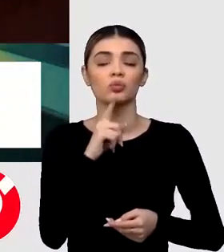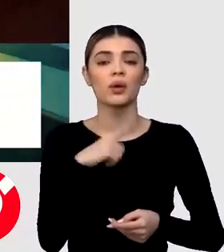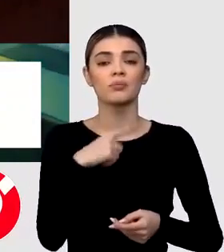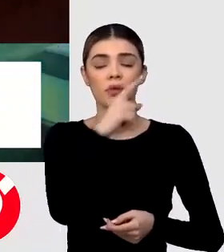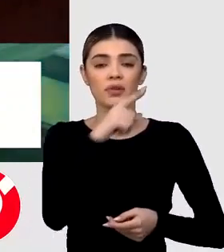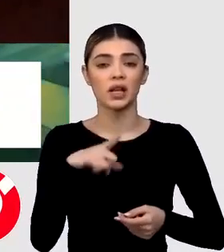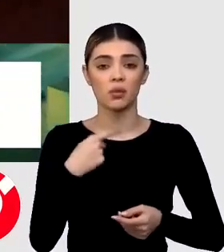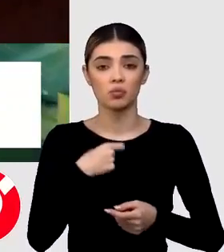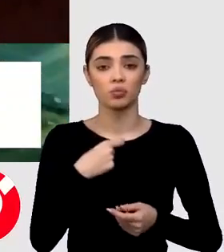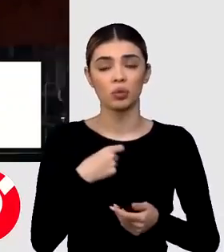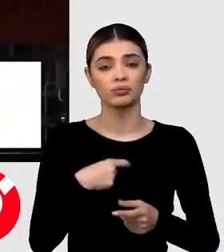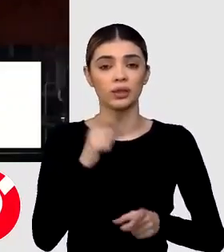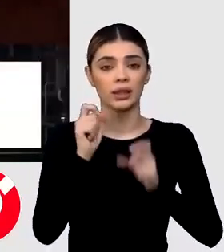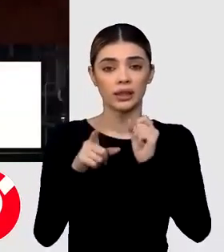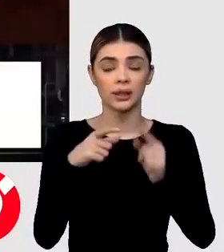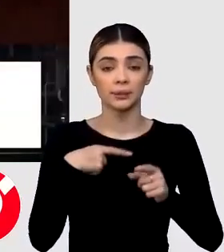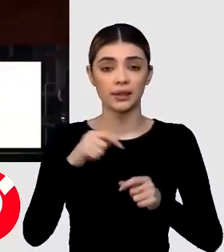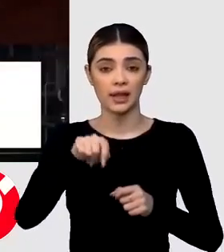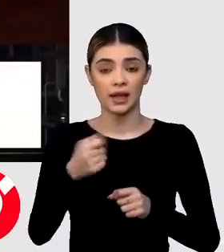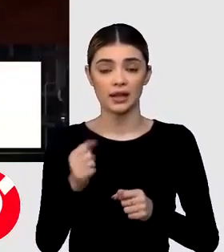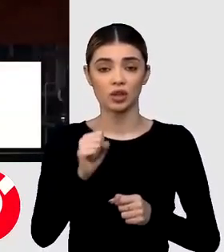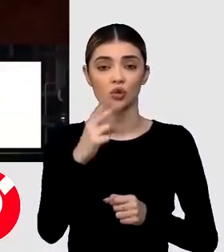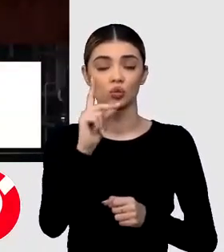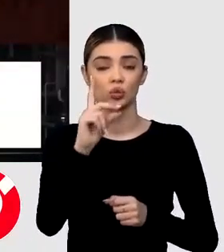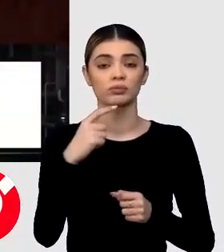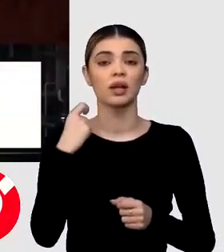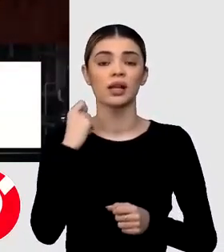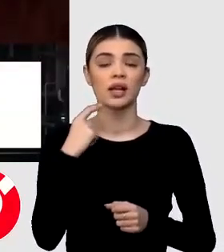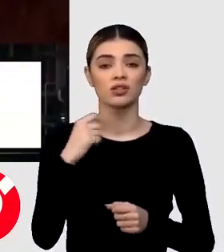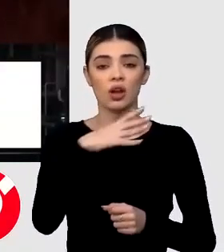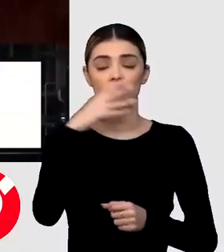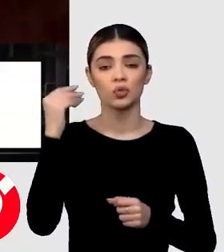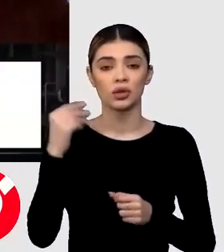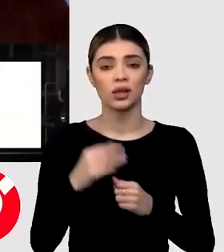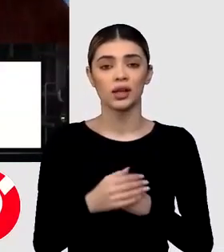importa gaze de la sud, din Grecia, Bulgaria,